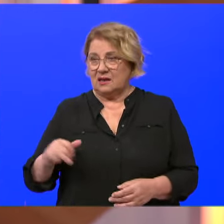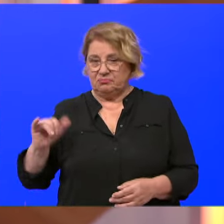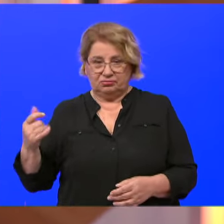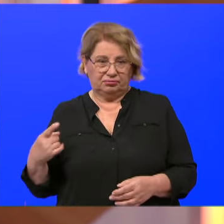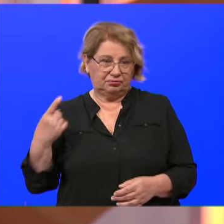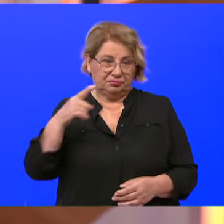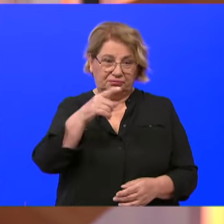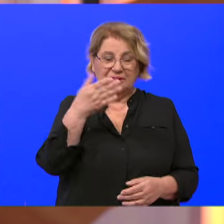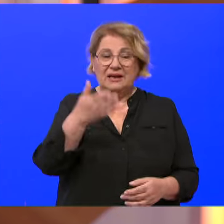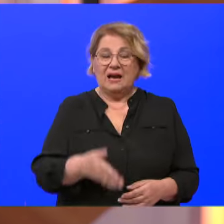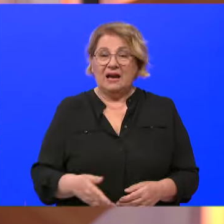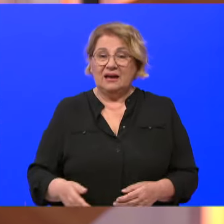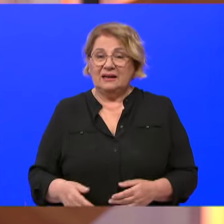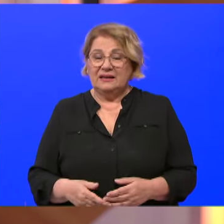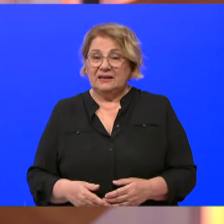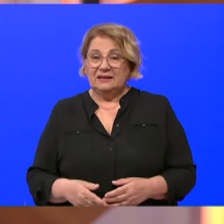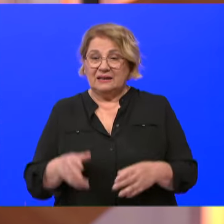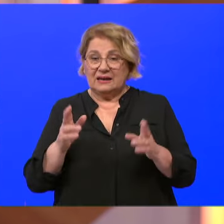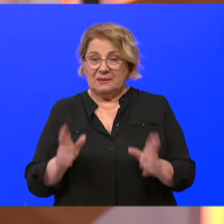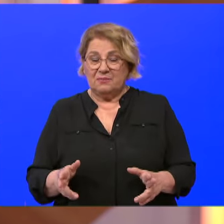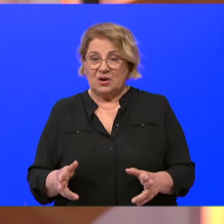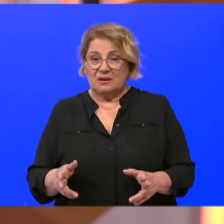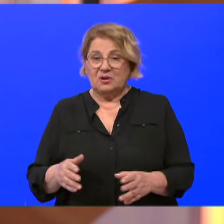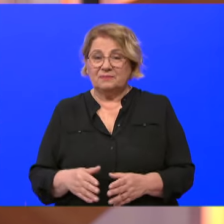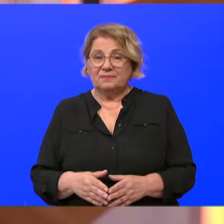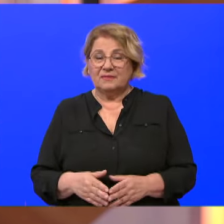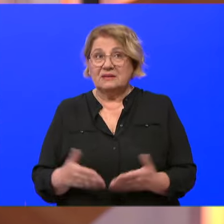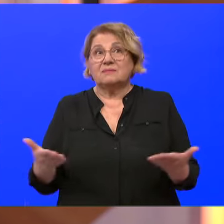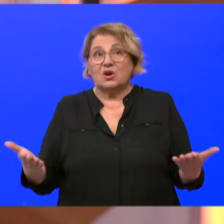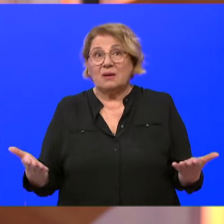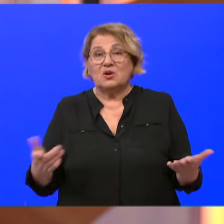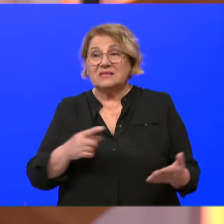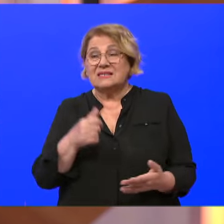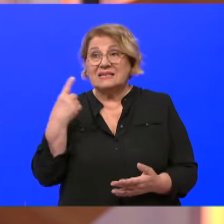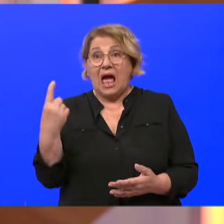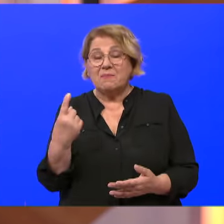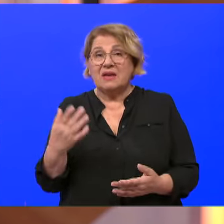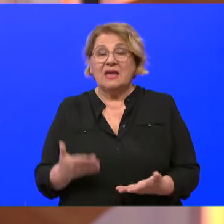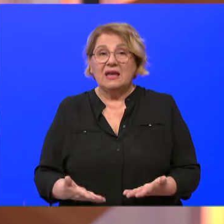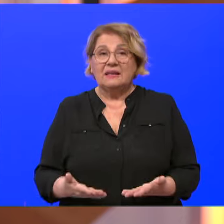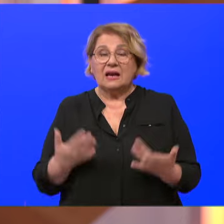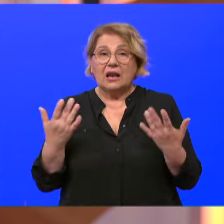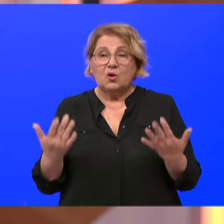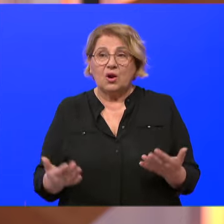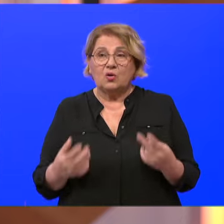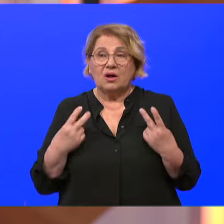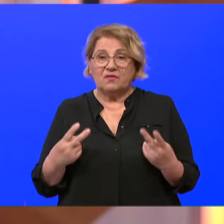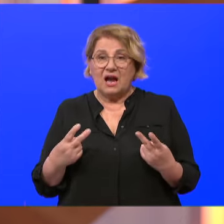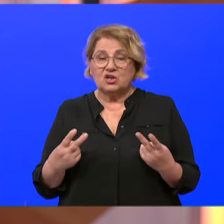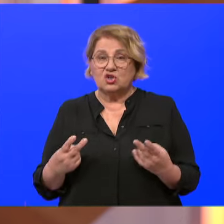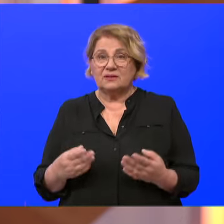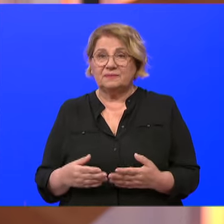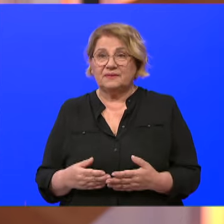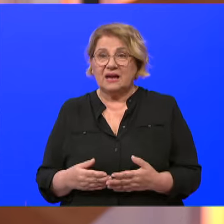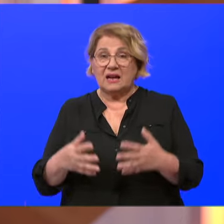centar moći. Tako da mi moramo na svoje snage. Koliko god bio učinkovit naš